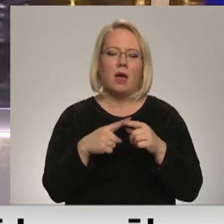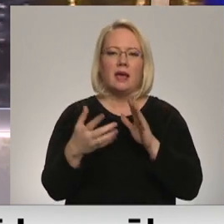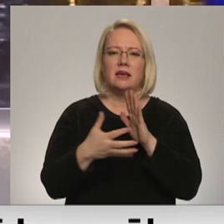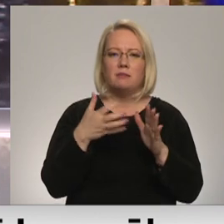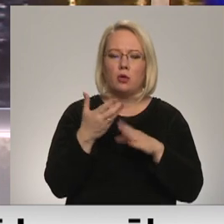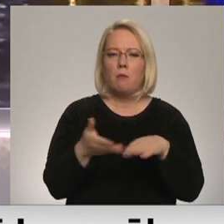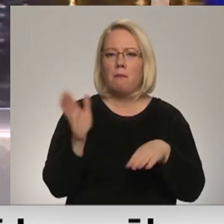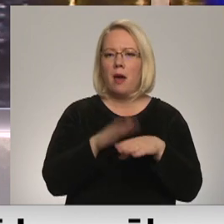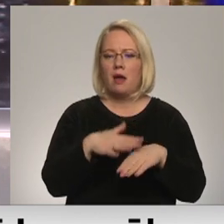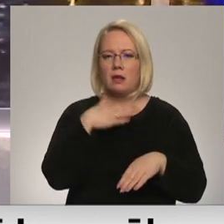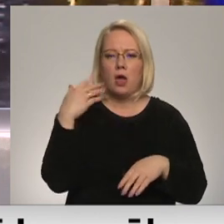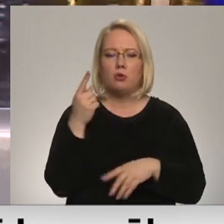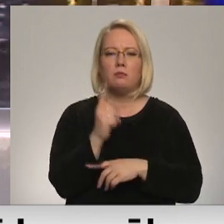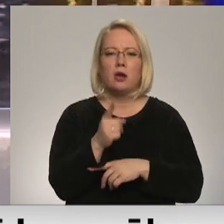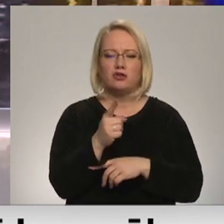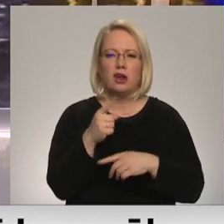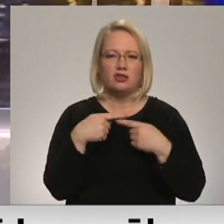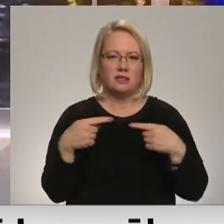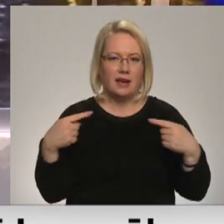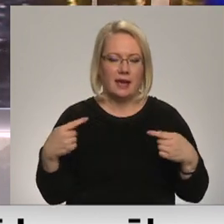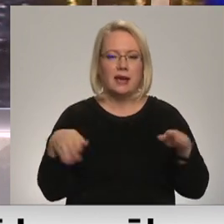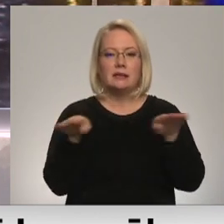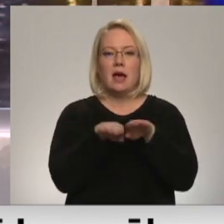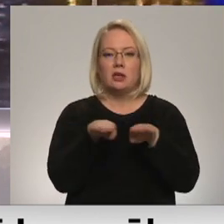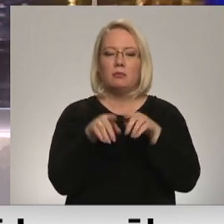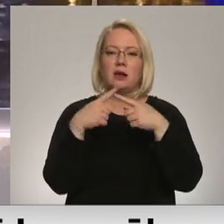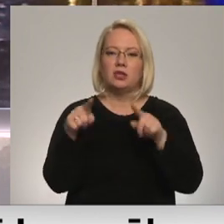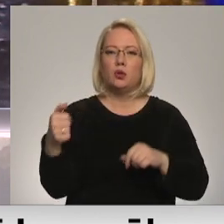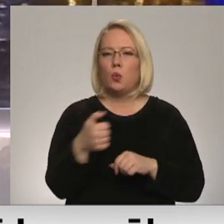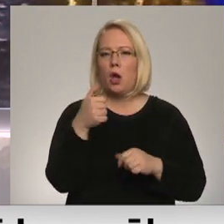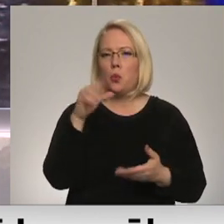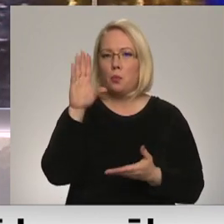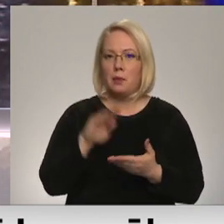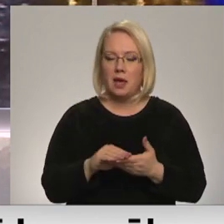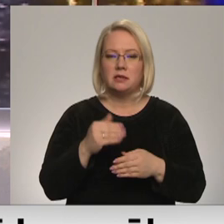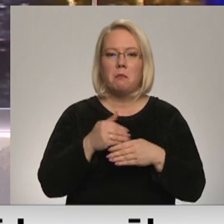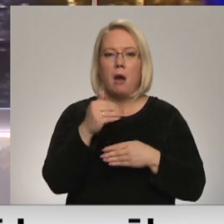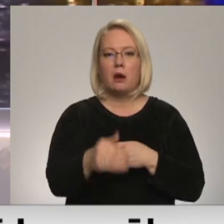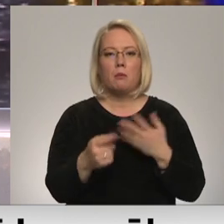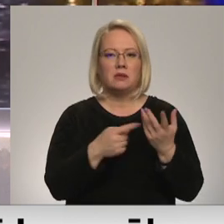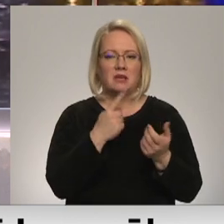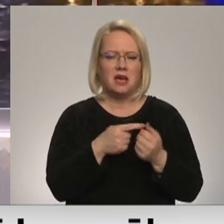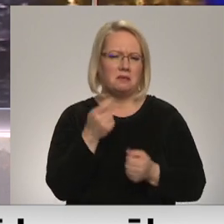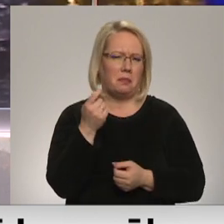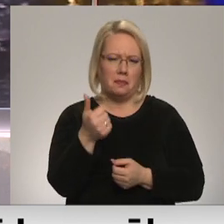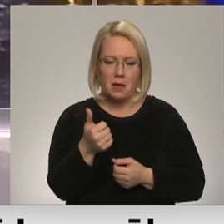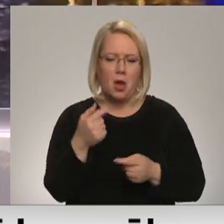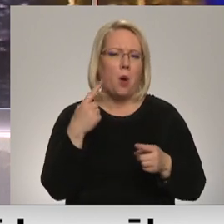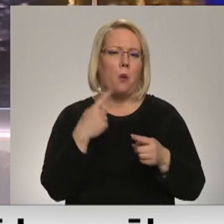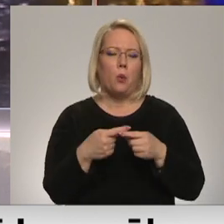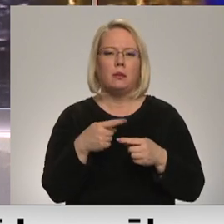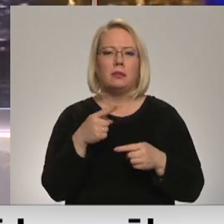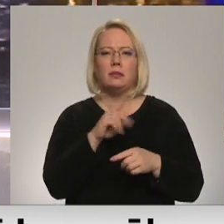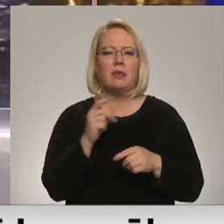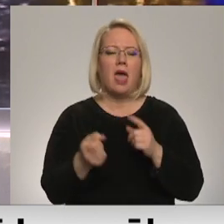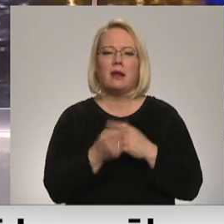pārāk daudz makšķirēšanas rīki. Salīdzinājumā ar citu gadu pieredzi, pārkāpums skaits ir niecīgs un nerada